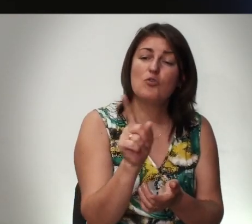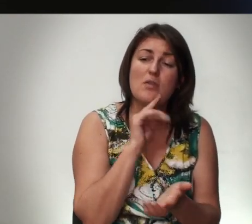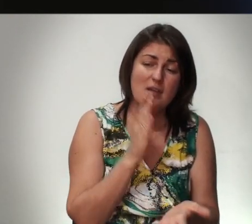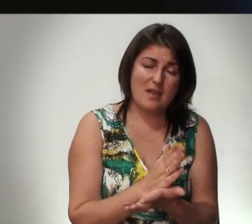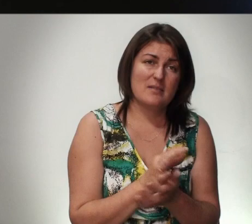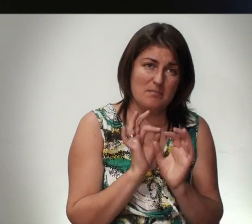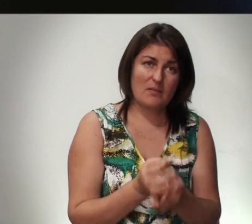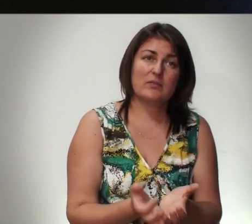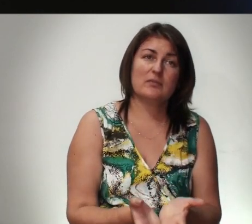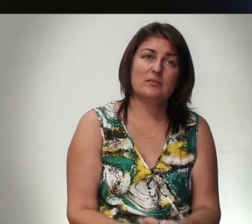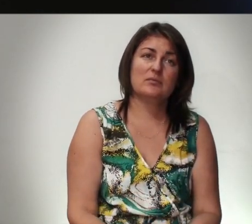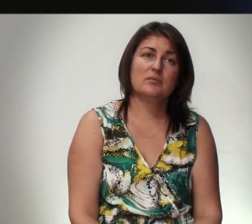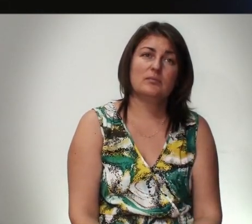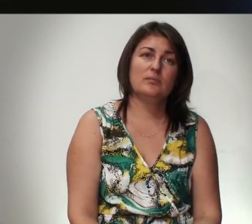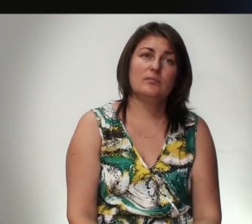Правда